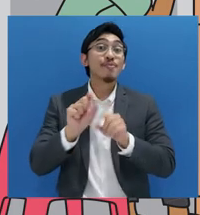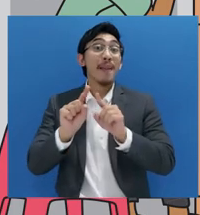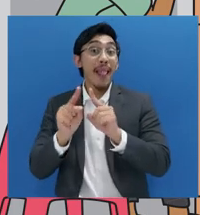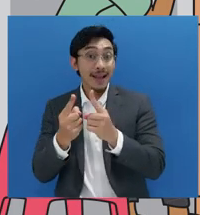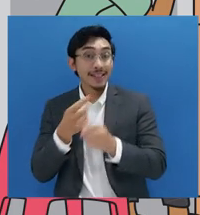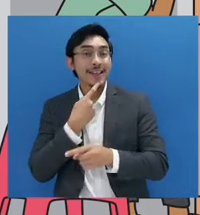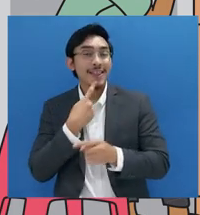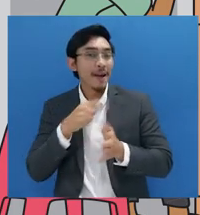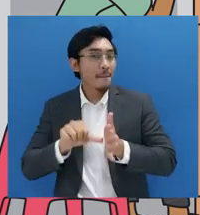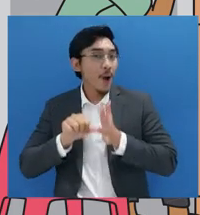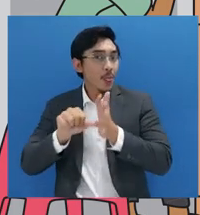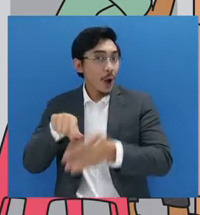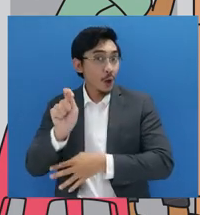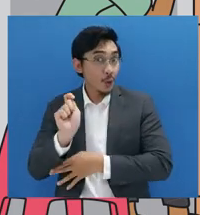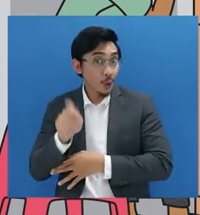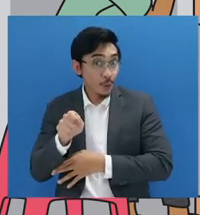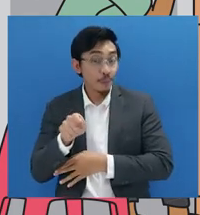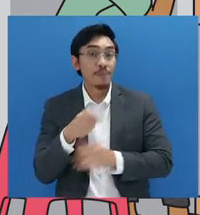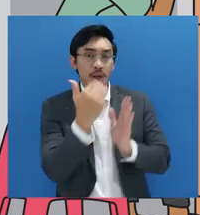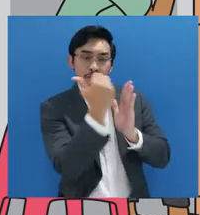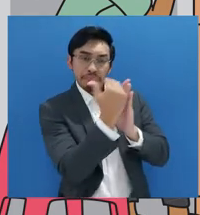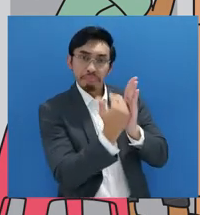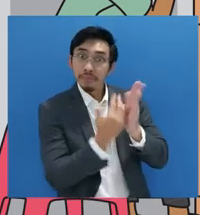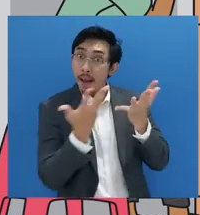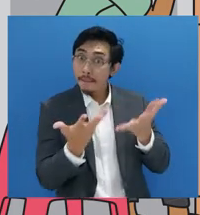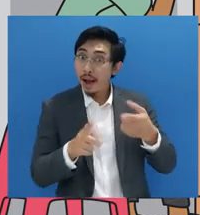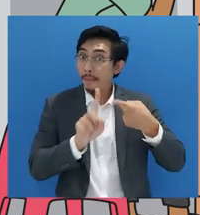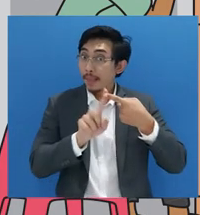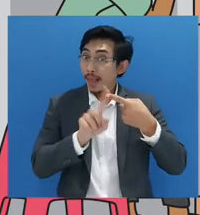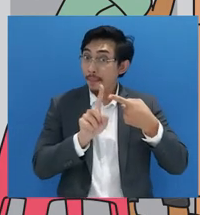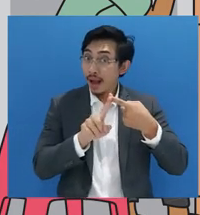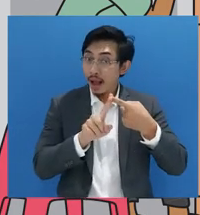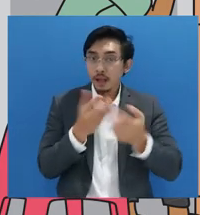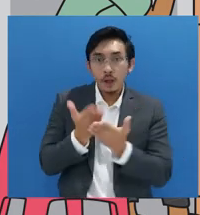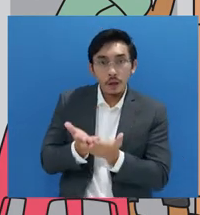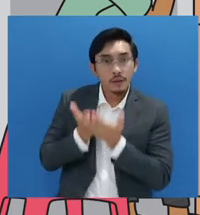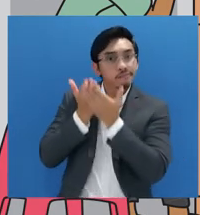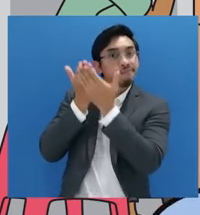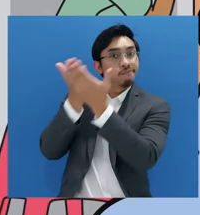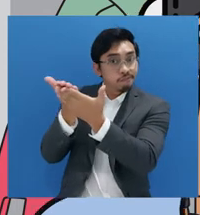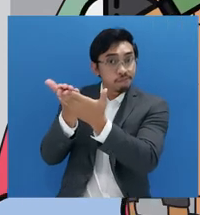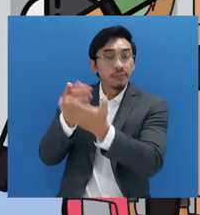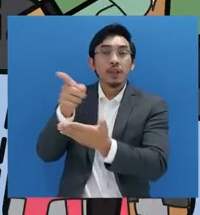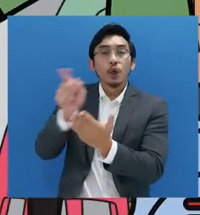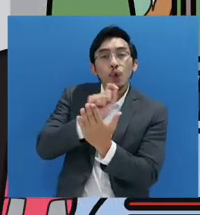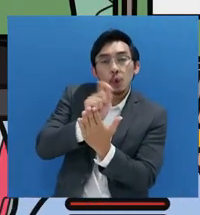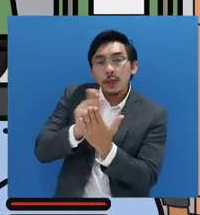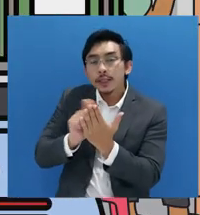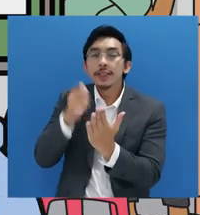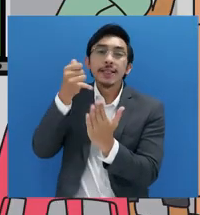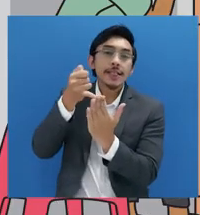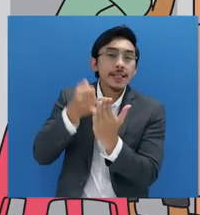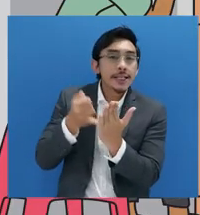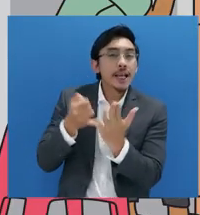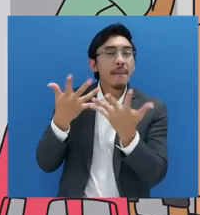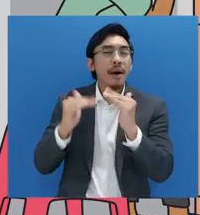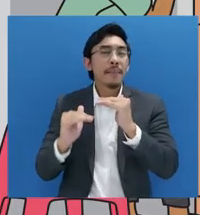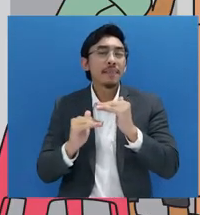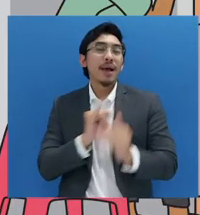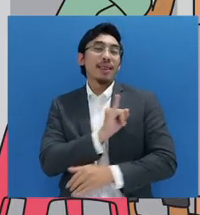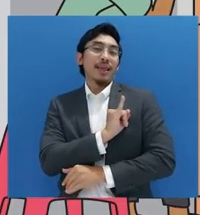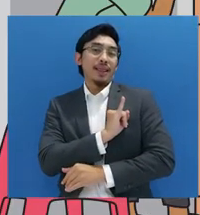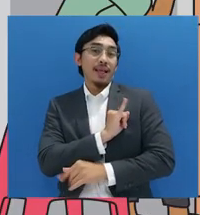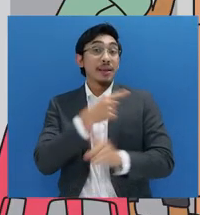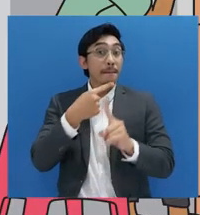1. Mengajukan permohonan secara tertulis yang berisi sekurang-kurangnya identitas pemohon dan urayan singkat mengenai pokok